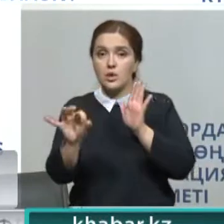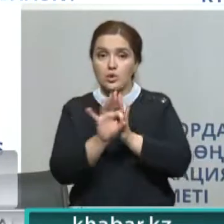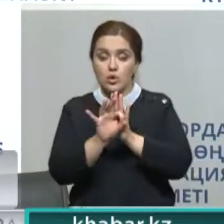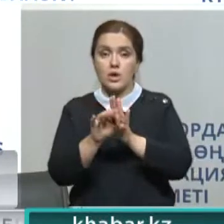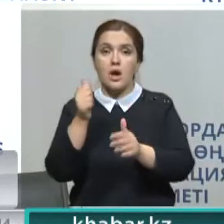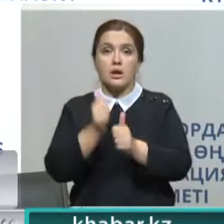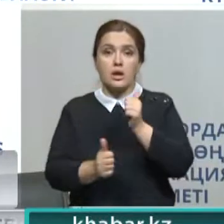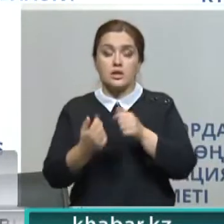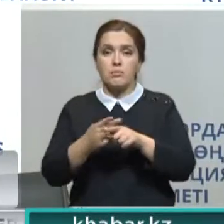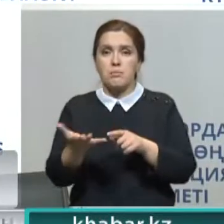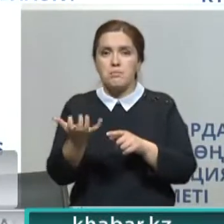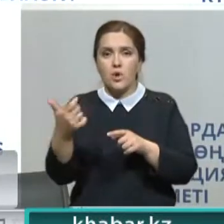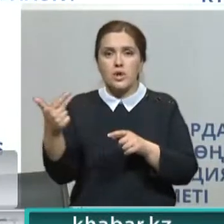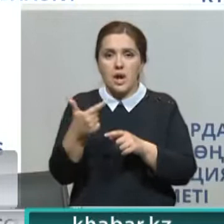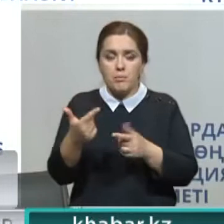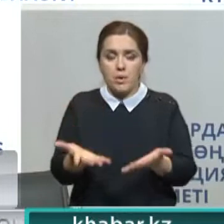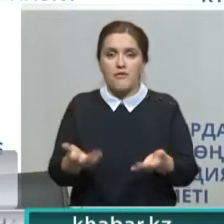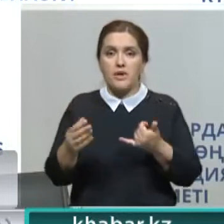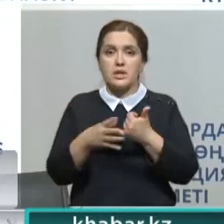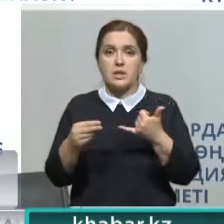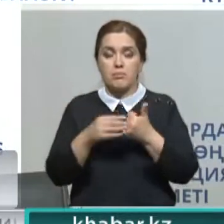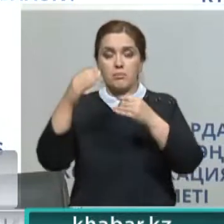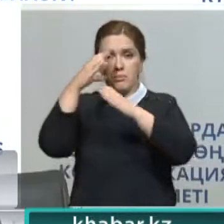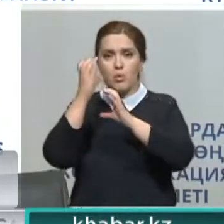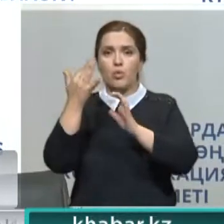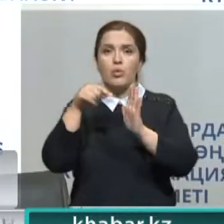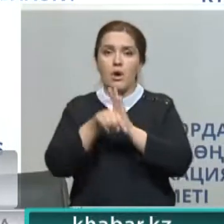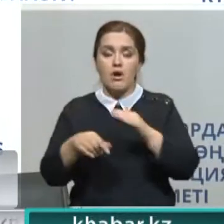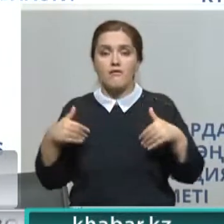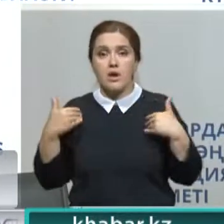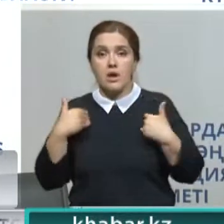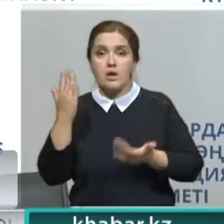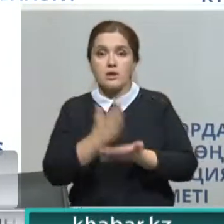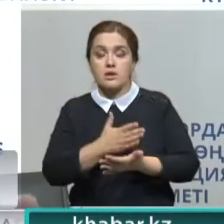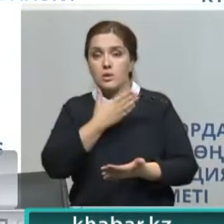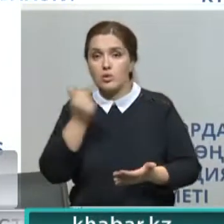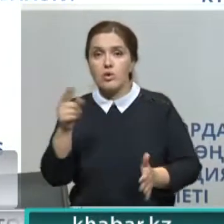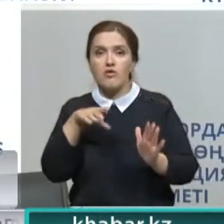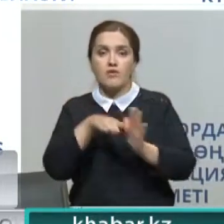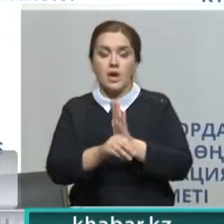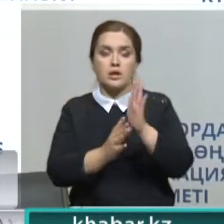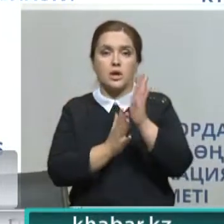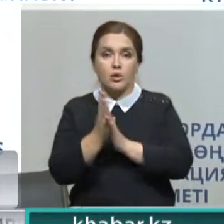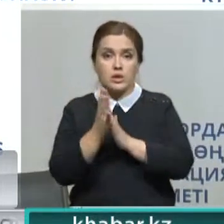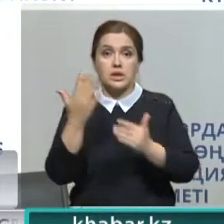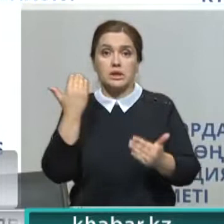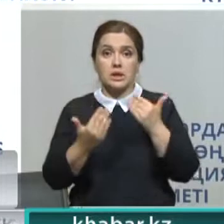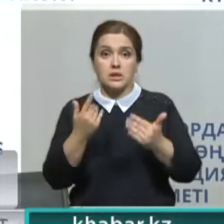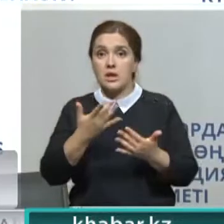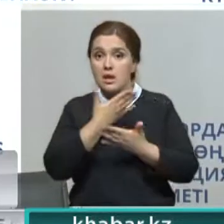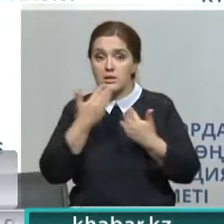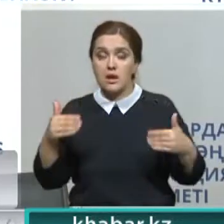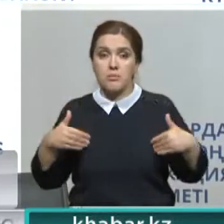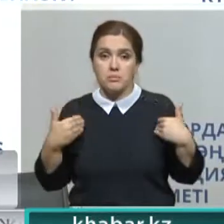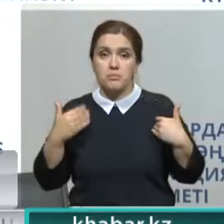зоны изъяли 500 граммов почвы и сдали на экспертизу. Определяется содержание в почве минералов, влияющих на рост травы. Если в составе почвы нет необходимых минералов, то